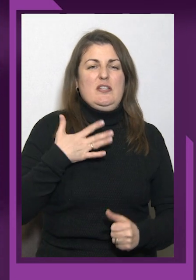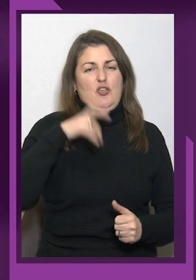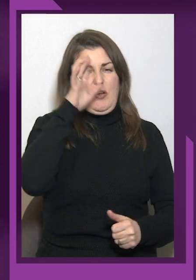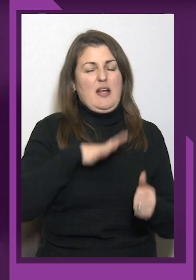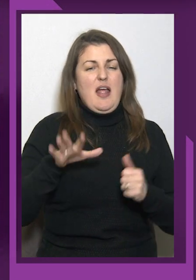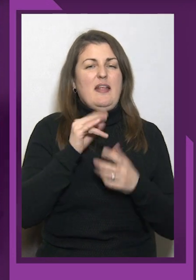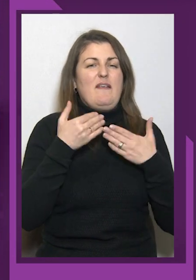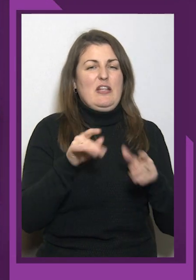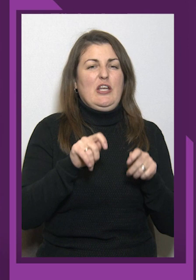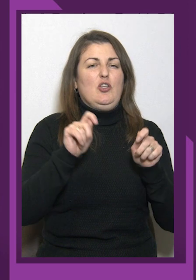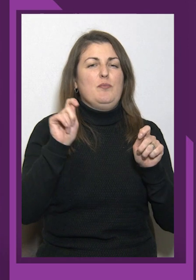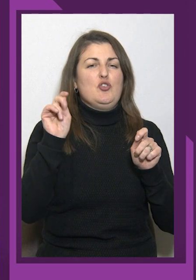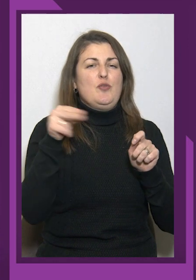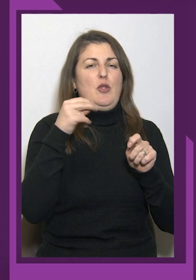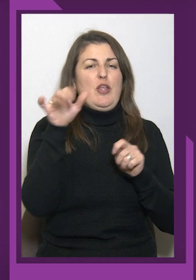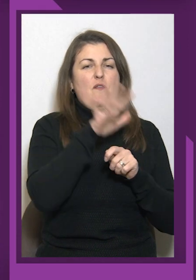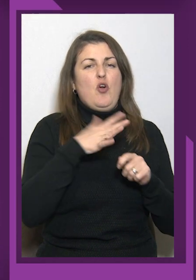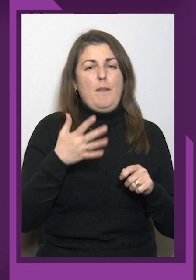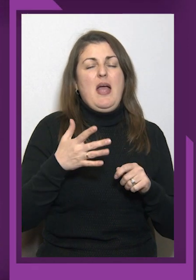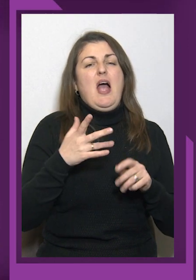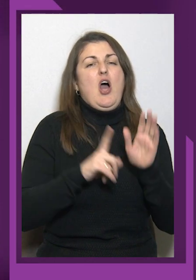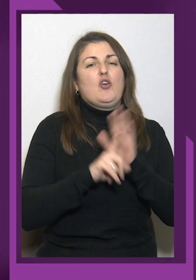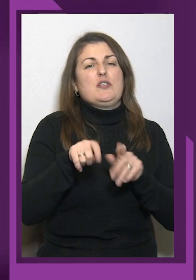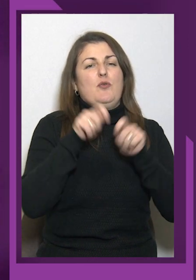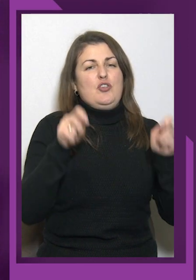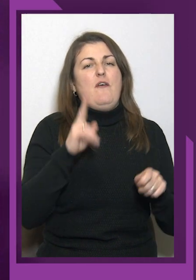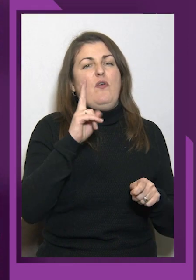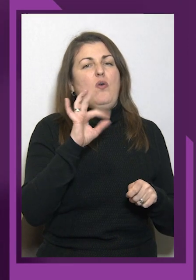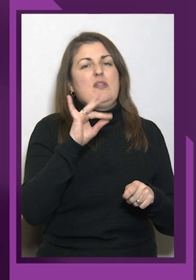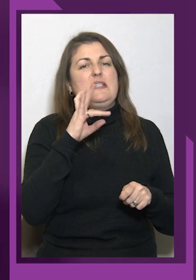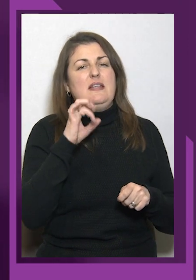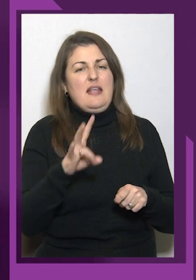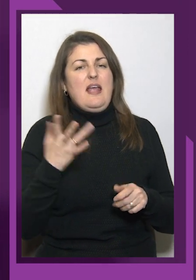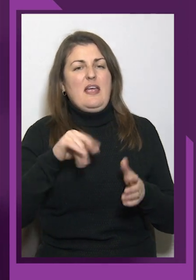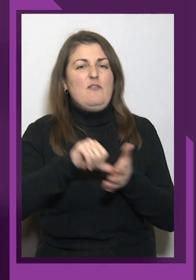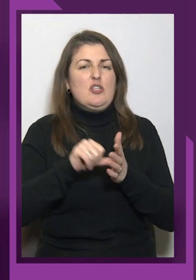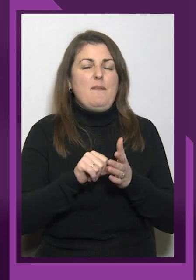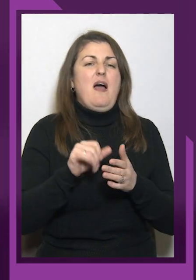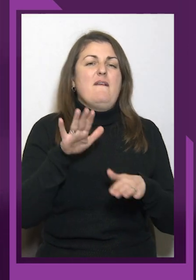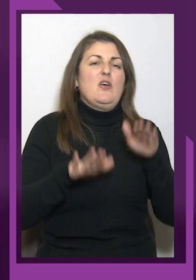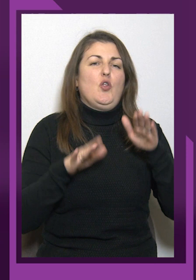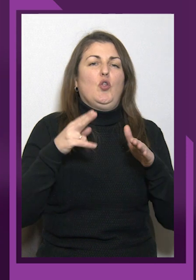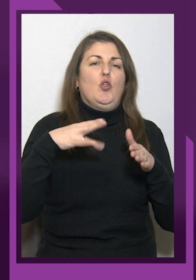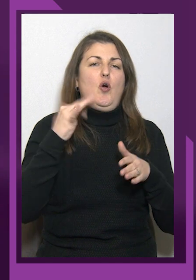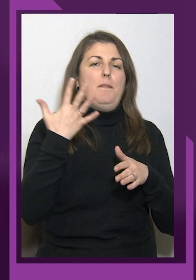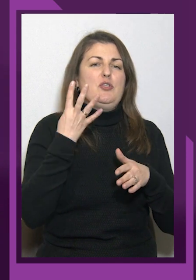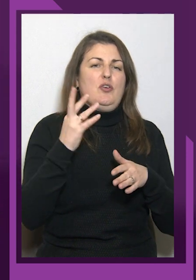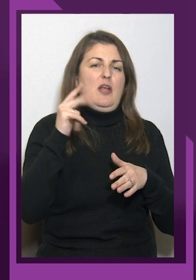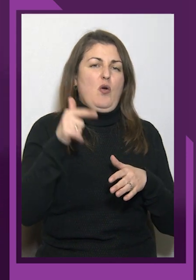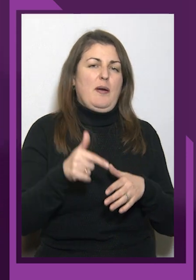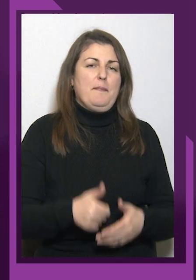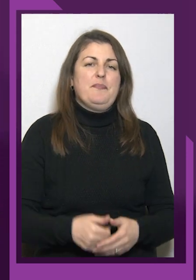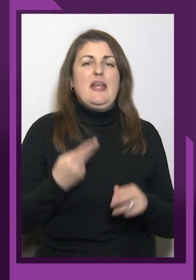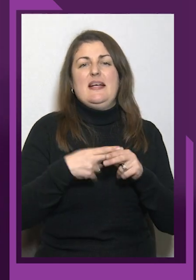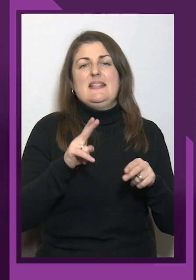Костянтин, який виступає в категорії до п'ятидесяти чотирьох кілограмів. Це гарний баяць. На нього